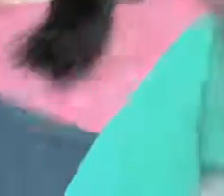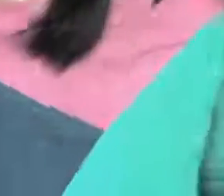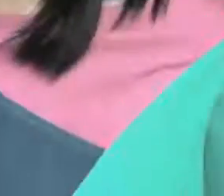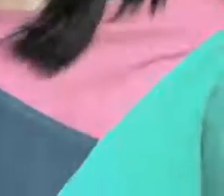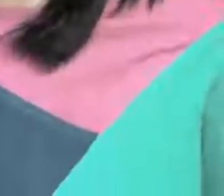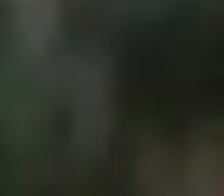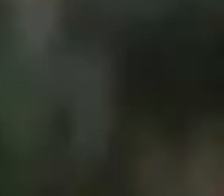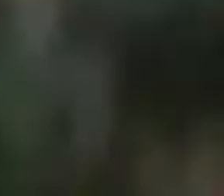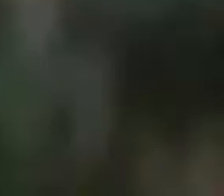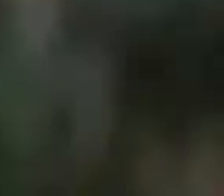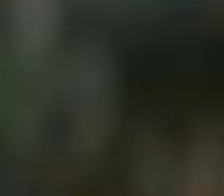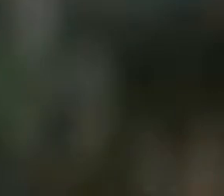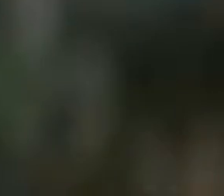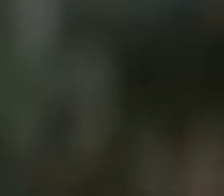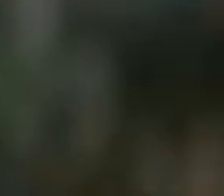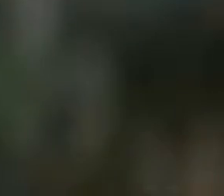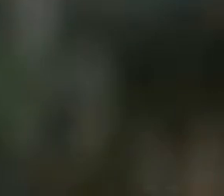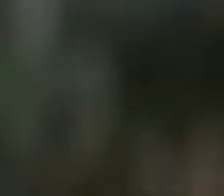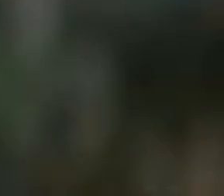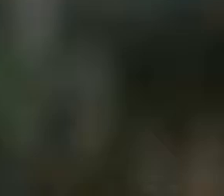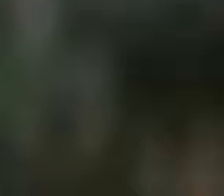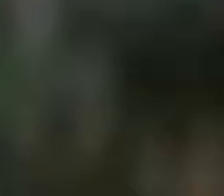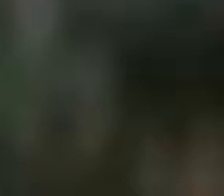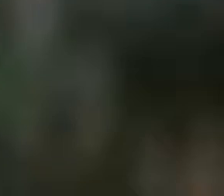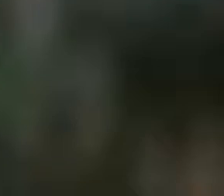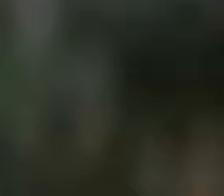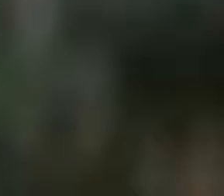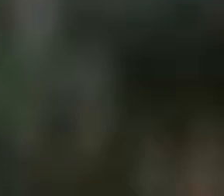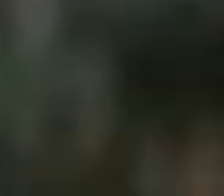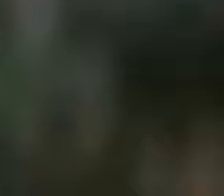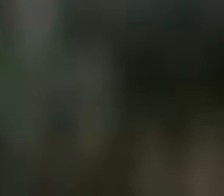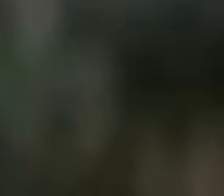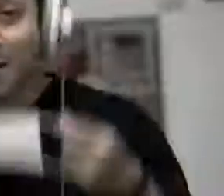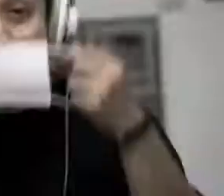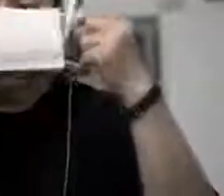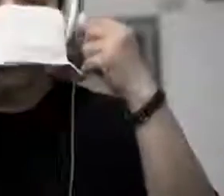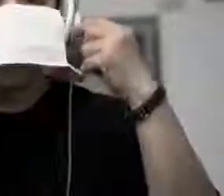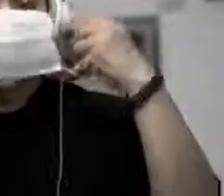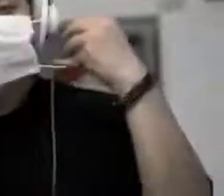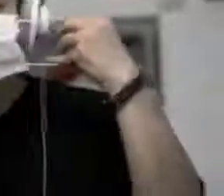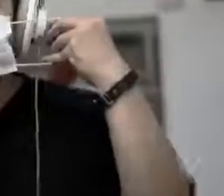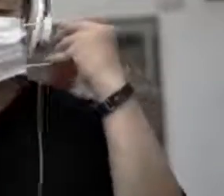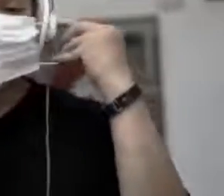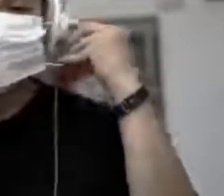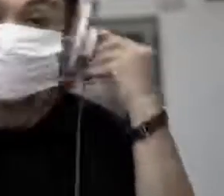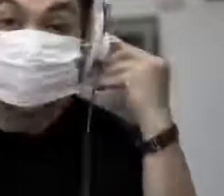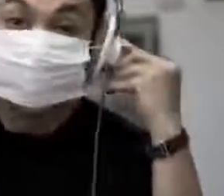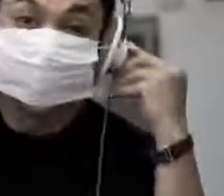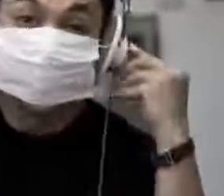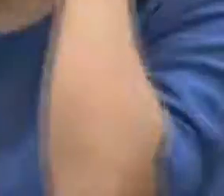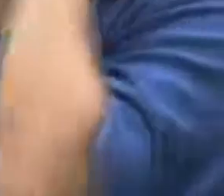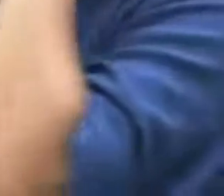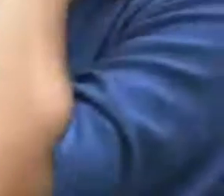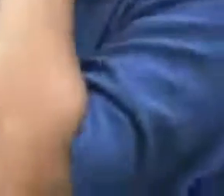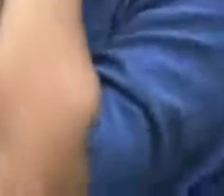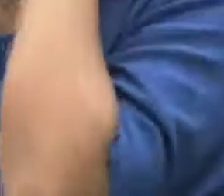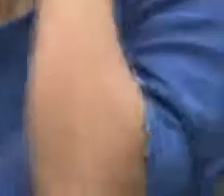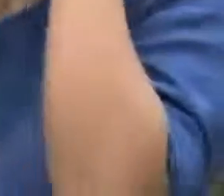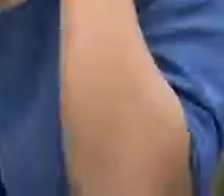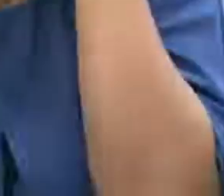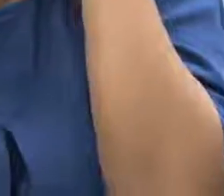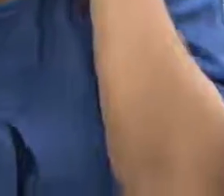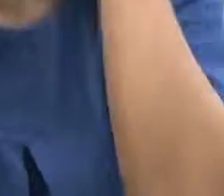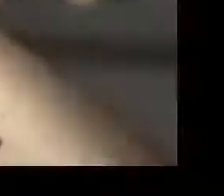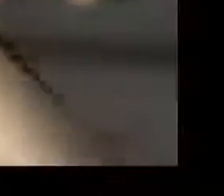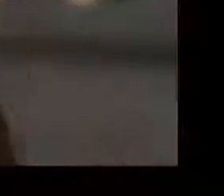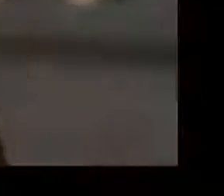berdoa tiada henti wajib iman amakimu pakailah maskermu